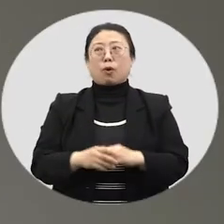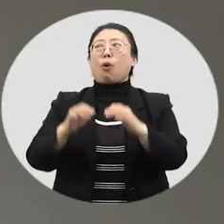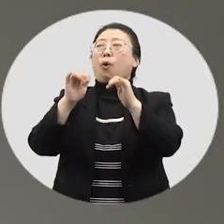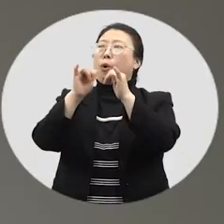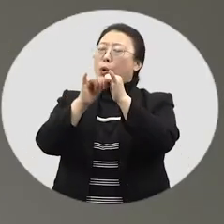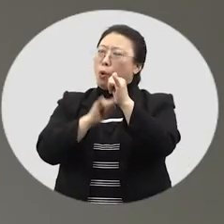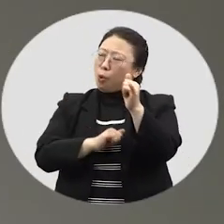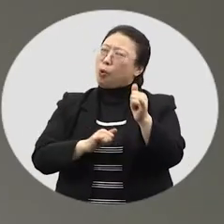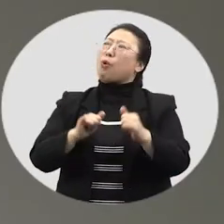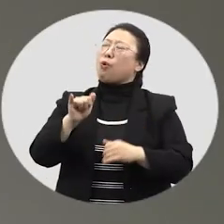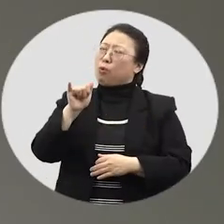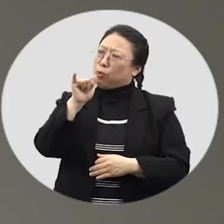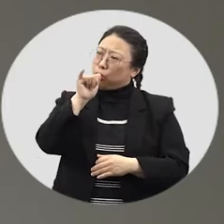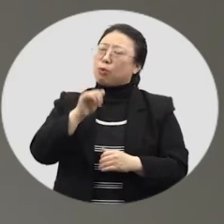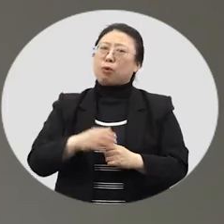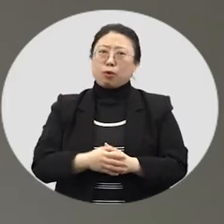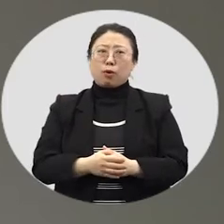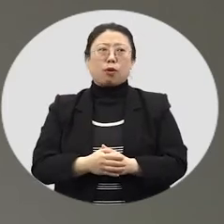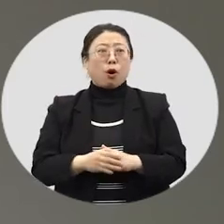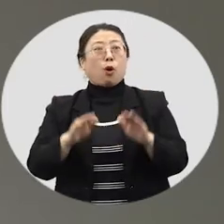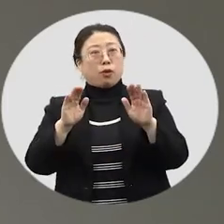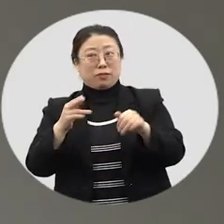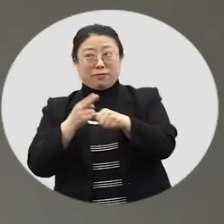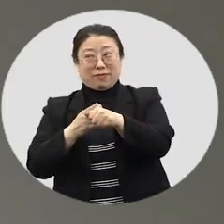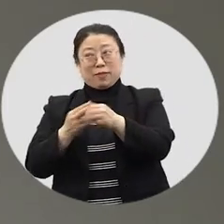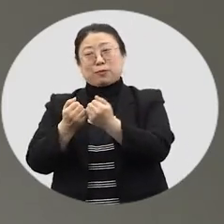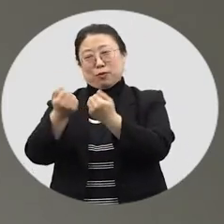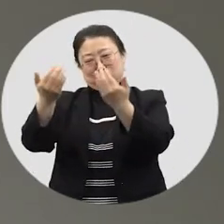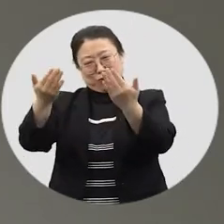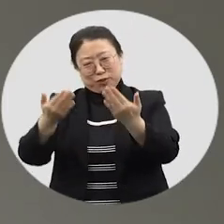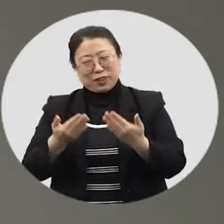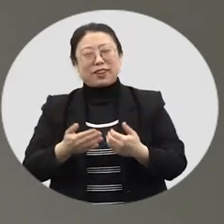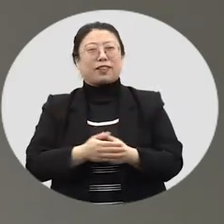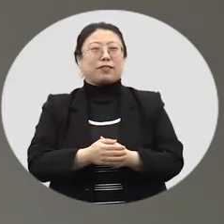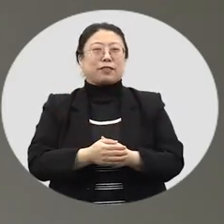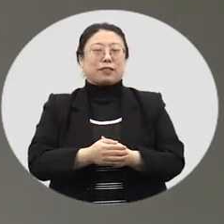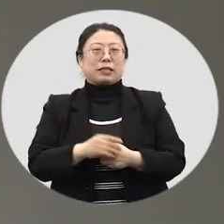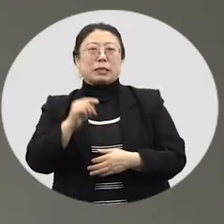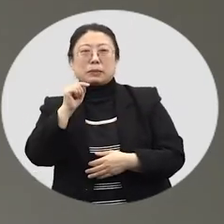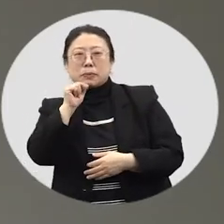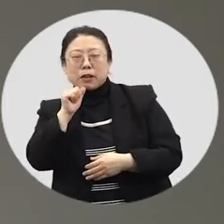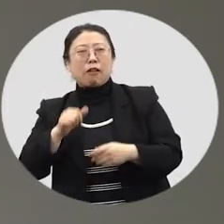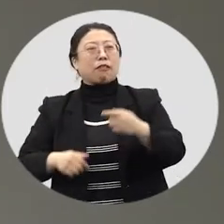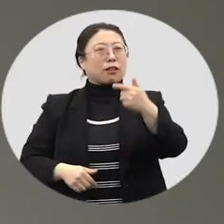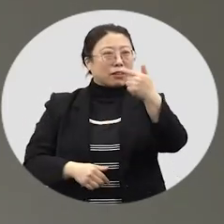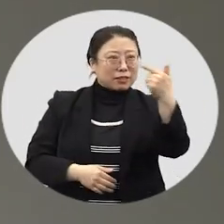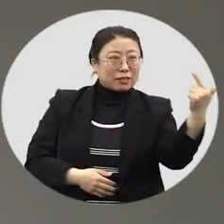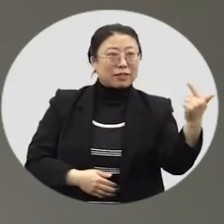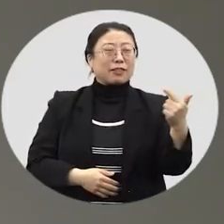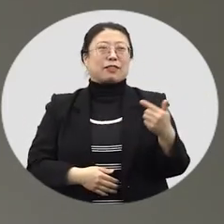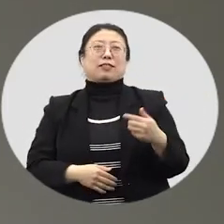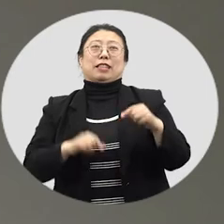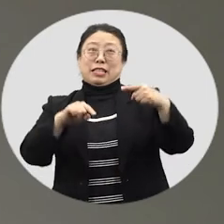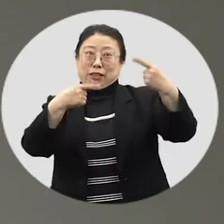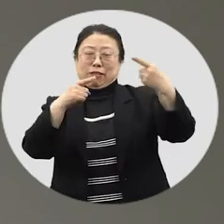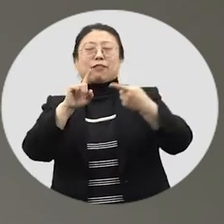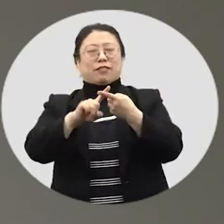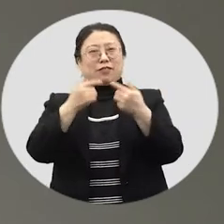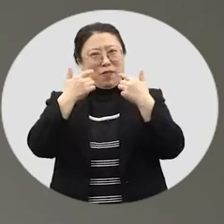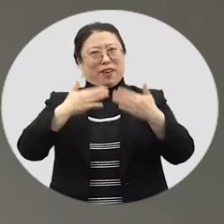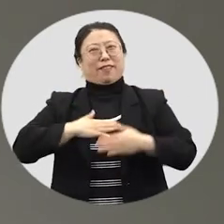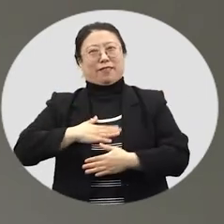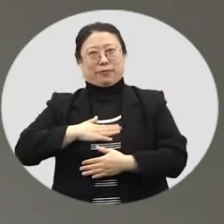그런 역사가 있었군요. 오늘 선생님이 설명해 주셔서 음력설과 양력설에 대해